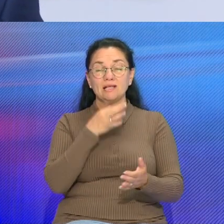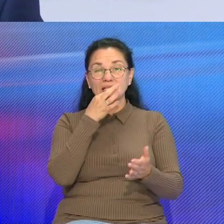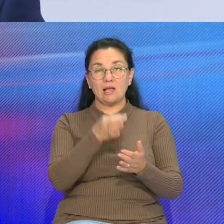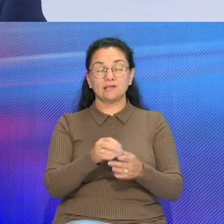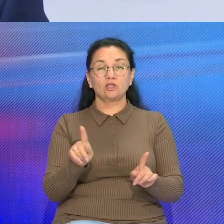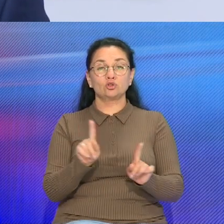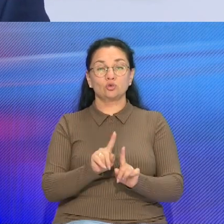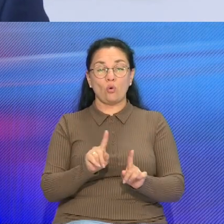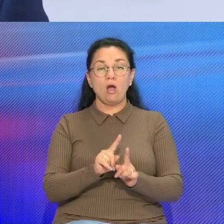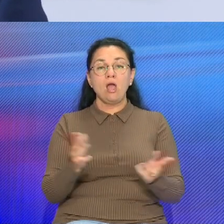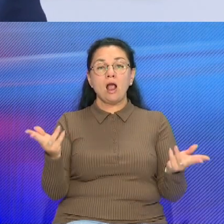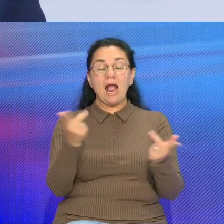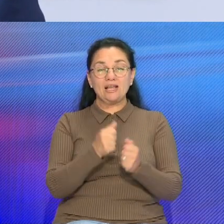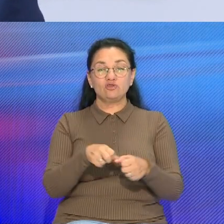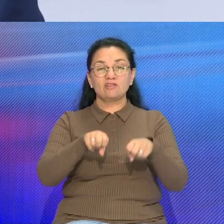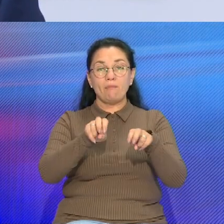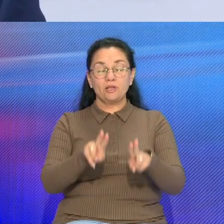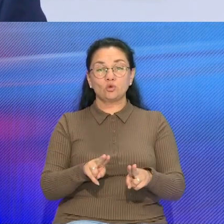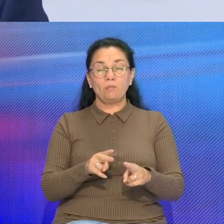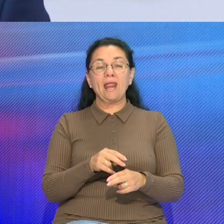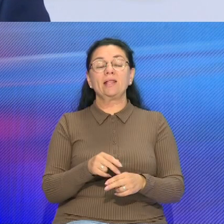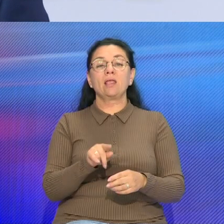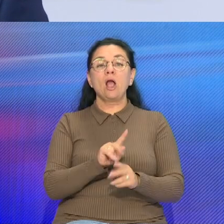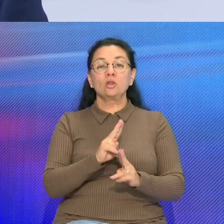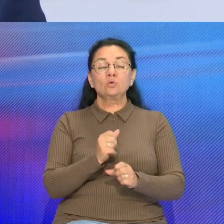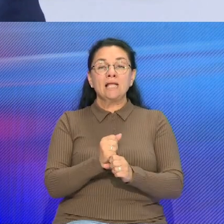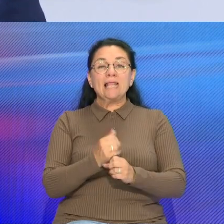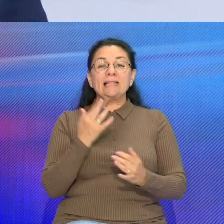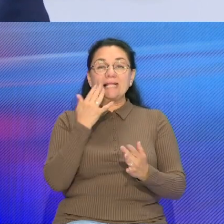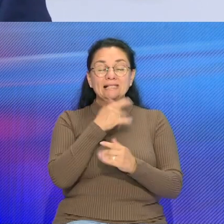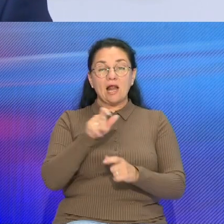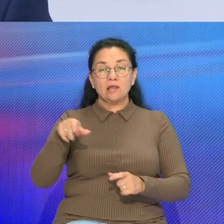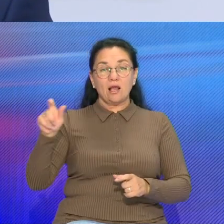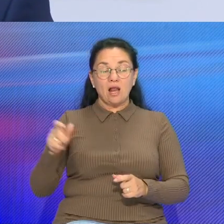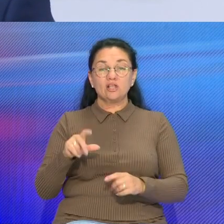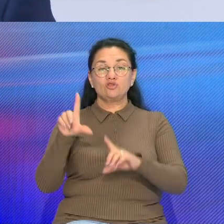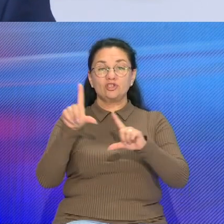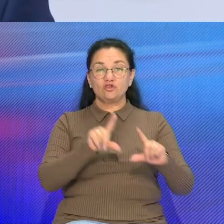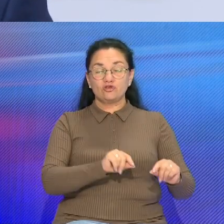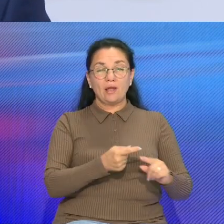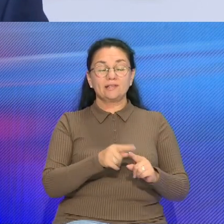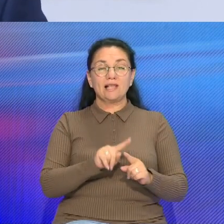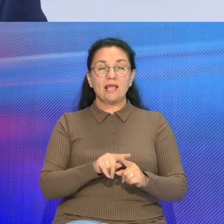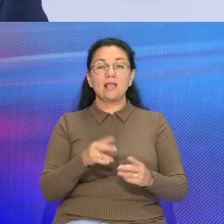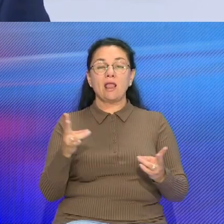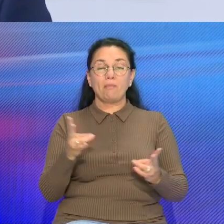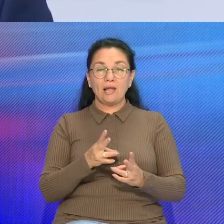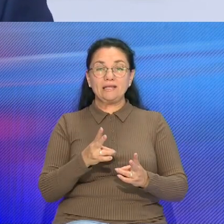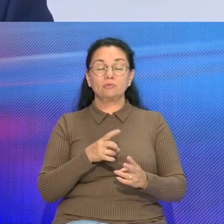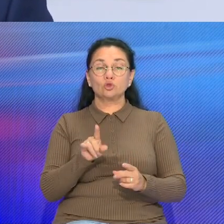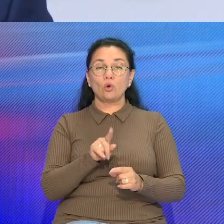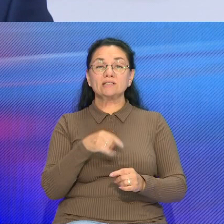количество преступлений среди иностранных граждан снижается Также и в Республике Беларусь необходимо это отметить